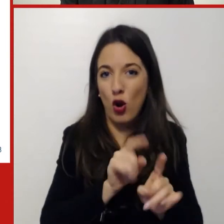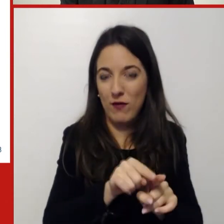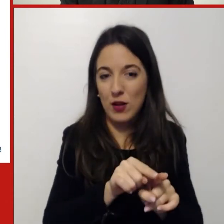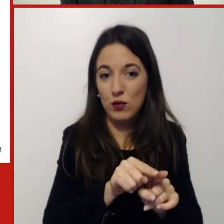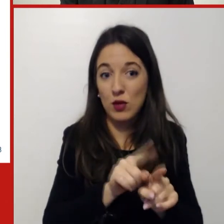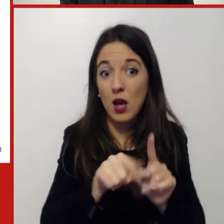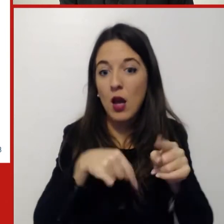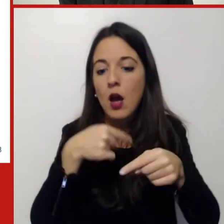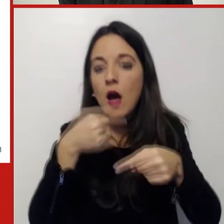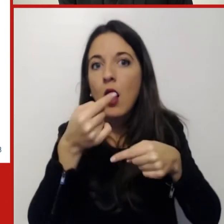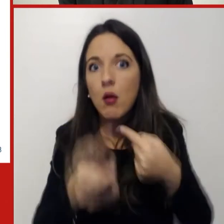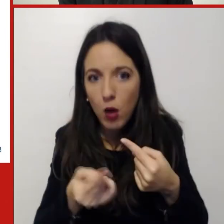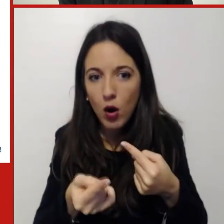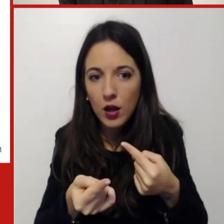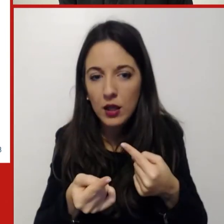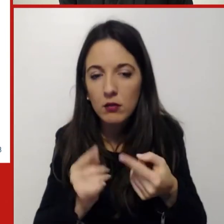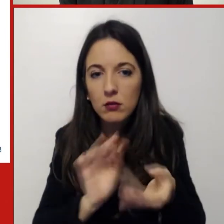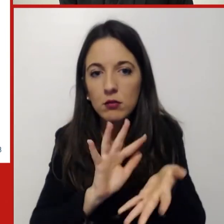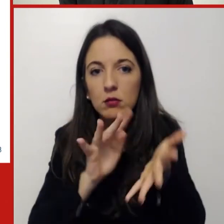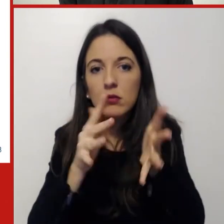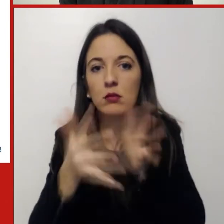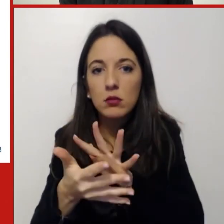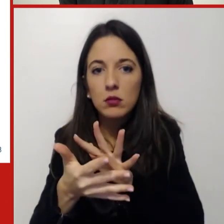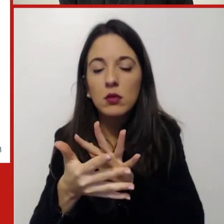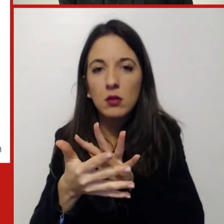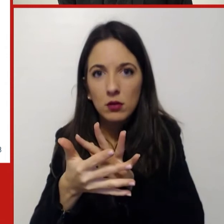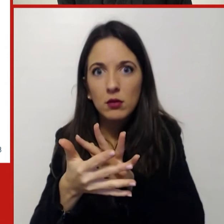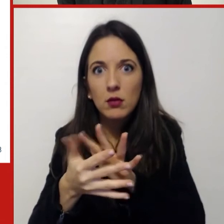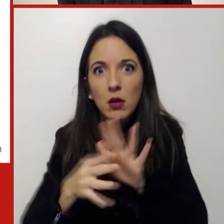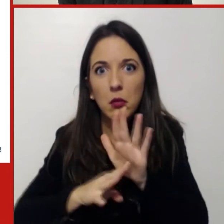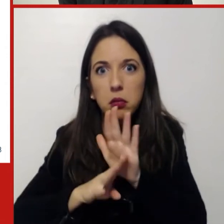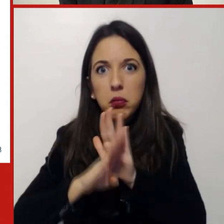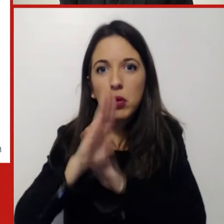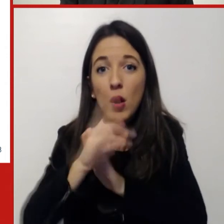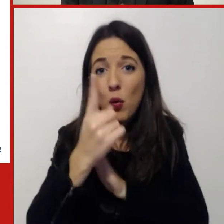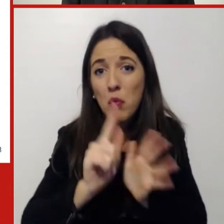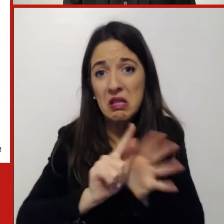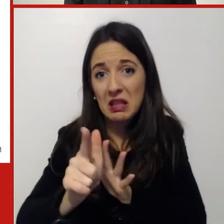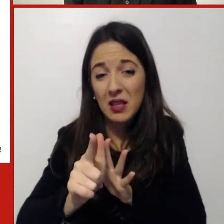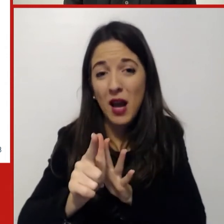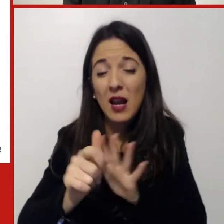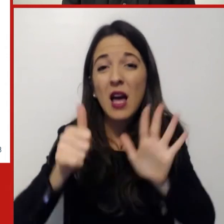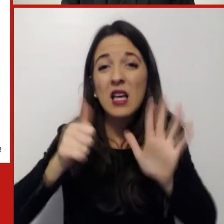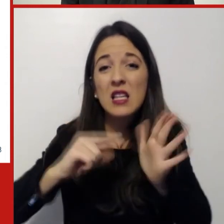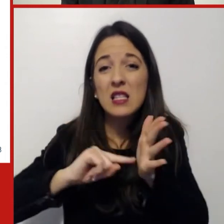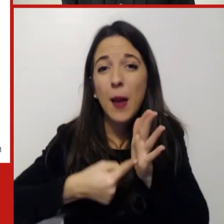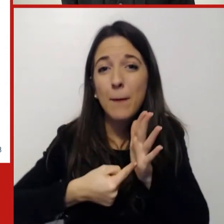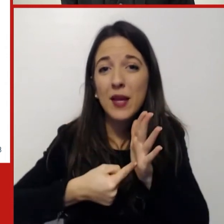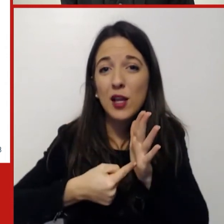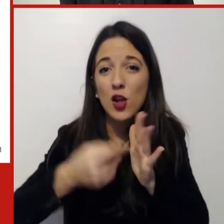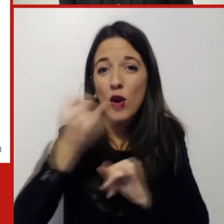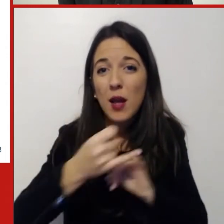'incredibile rampa in poche, in realtà in una settimana, oltre 6 milioni e mezzo di lavoratori da remoto.